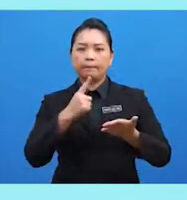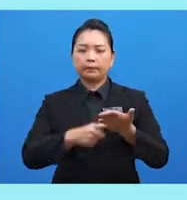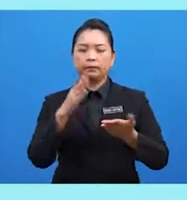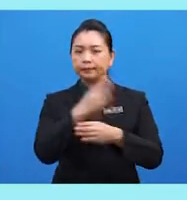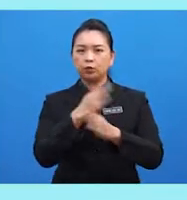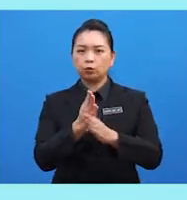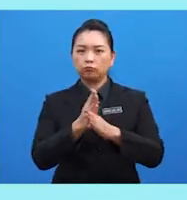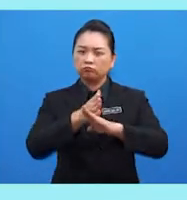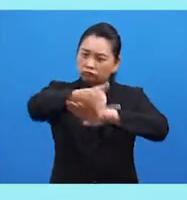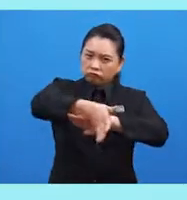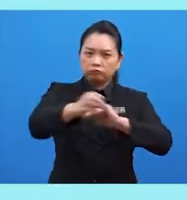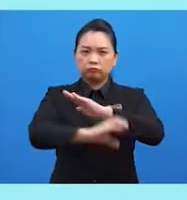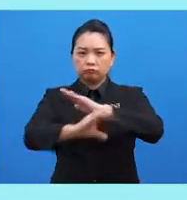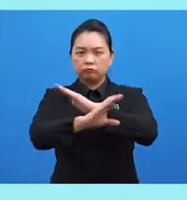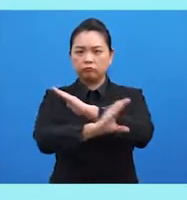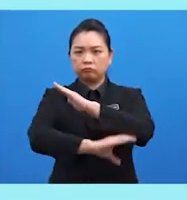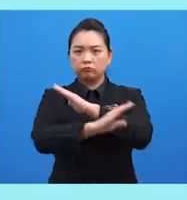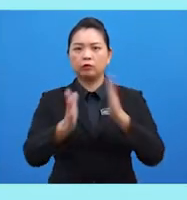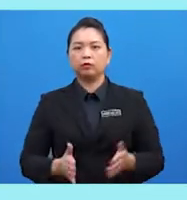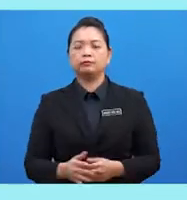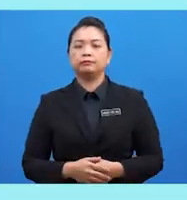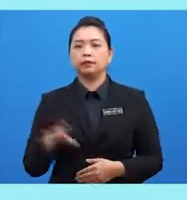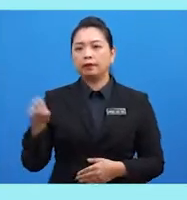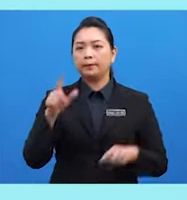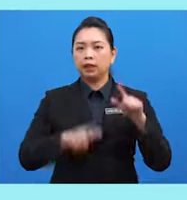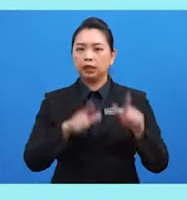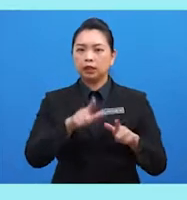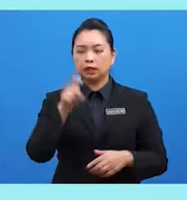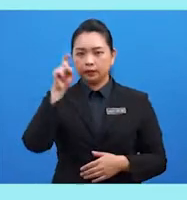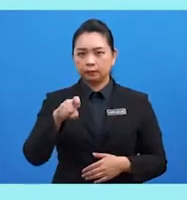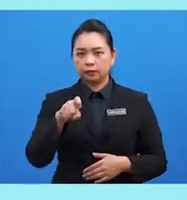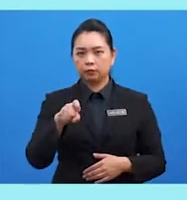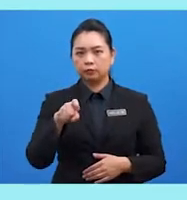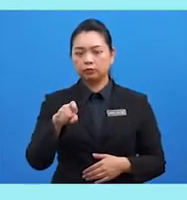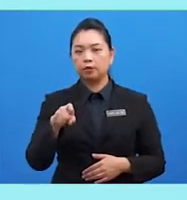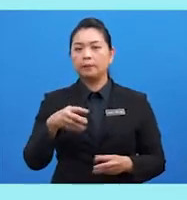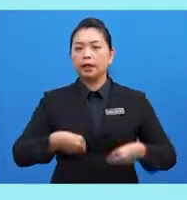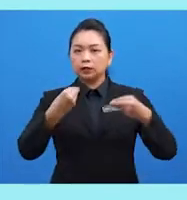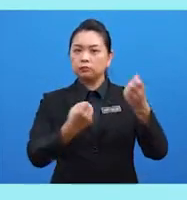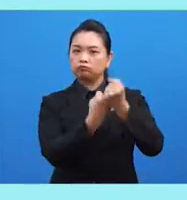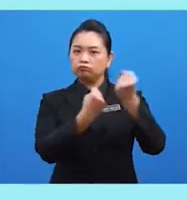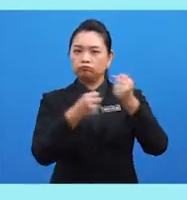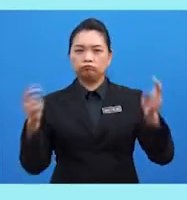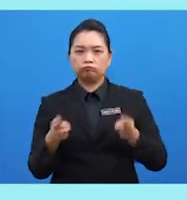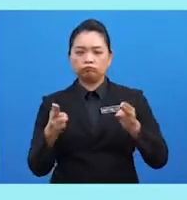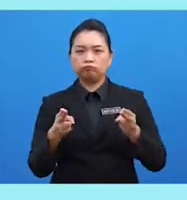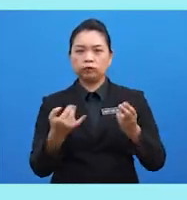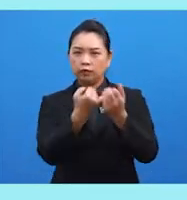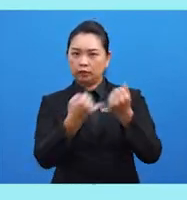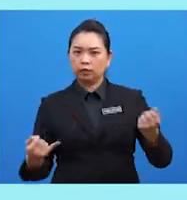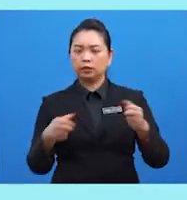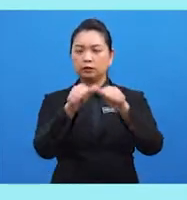penjajahan. Mengambil langkah perlu bagi menyokong usaha ke arah melahirkan